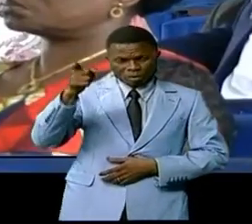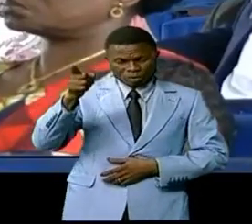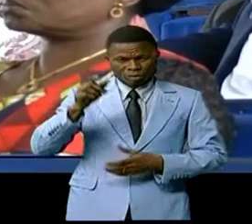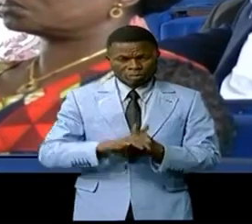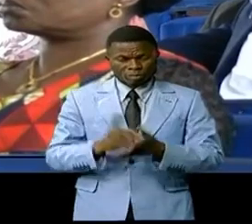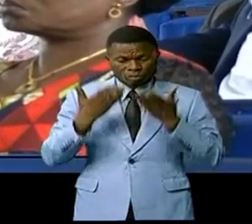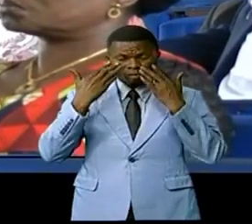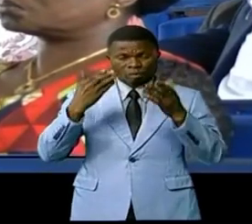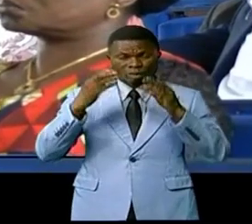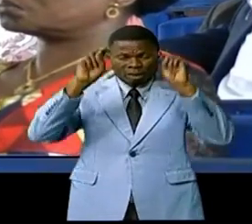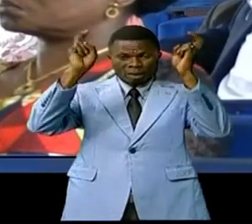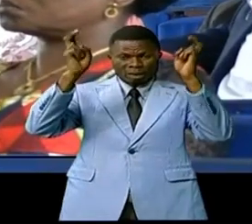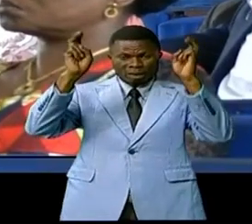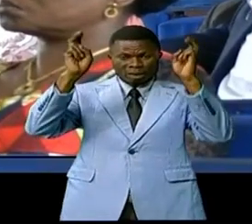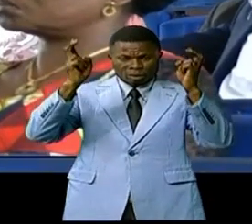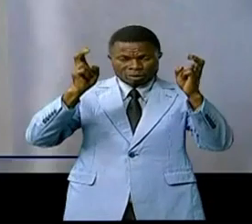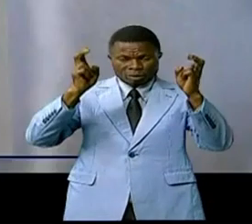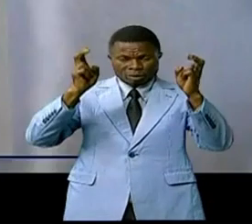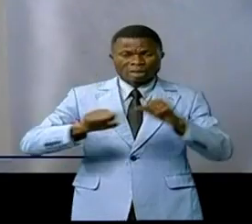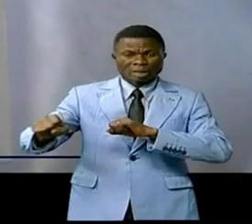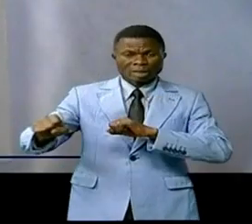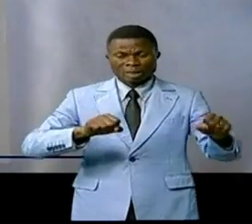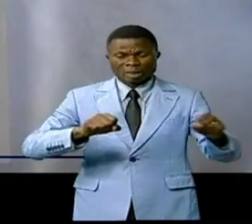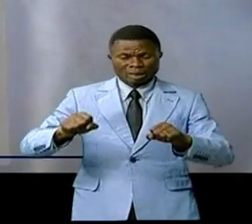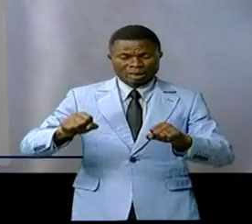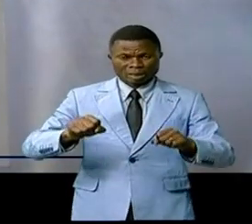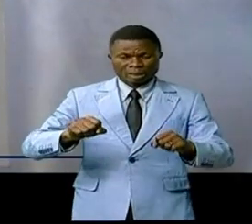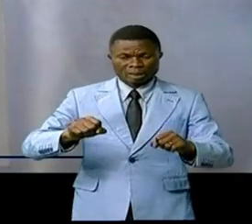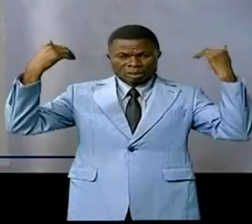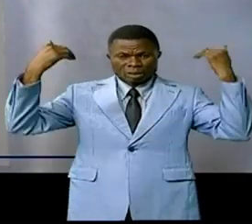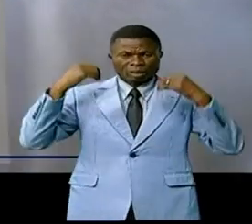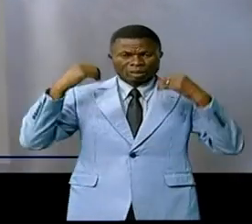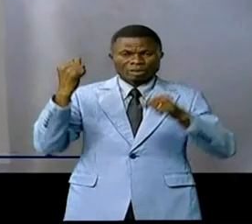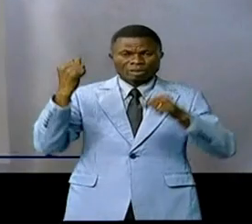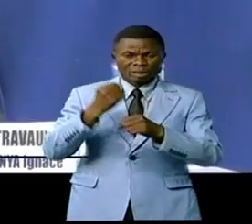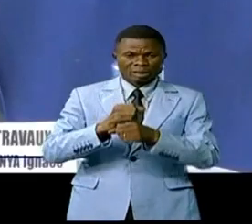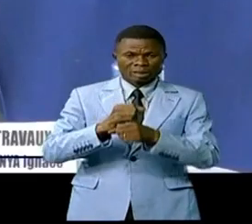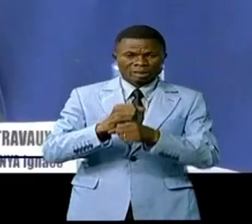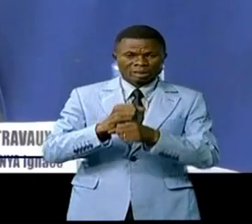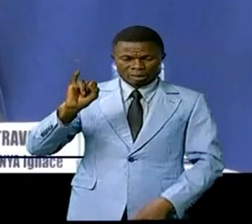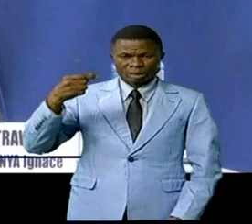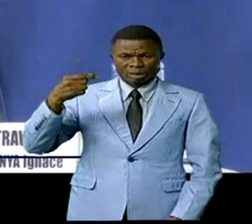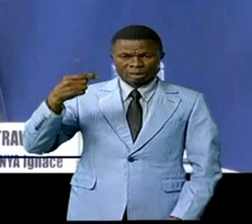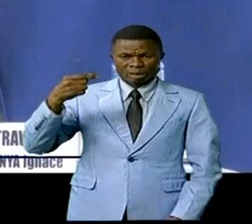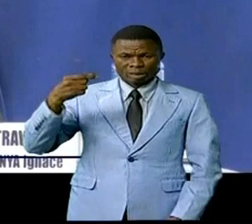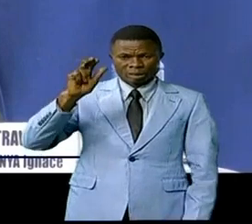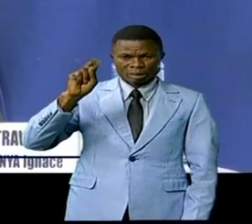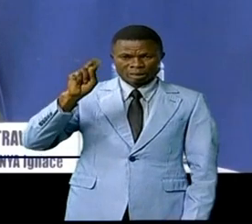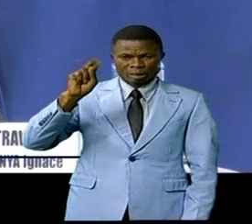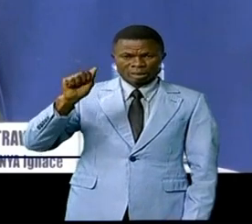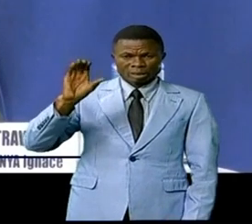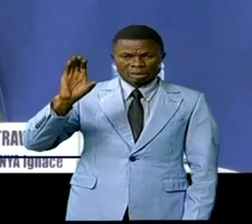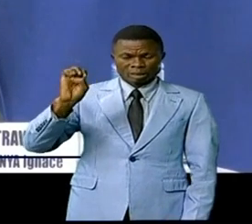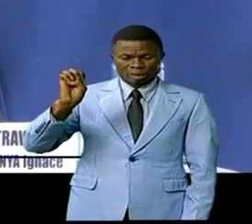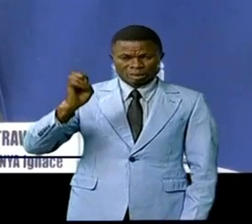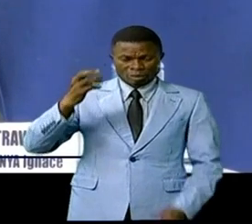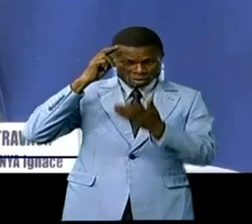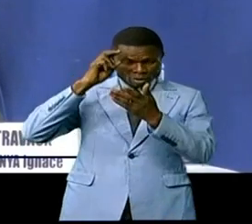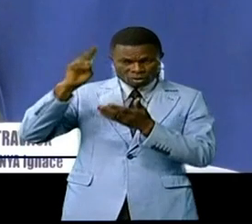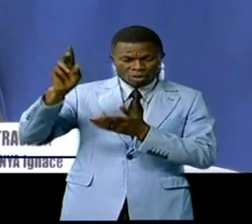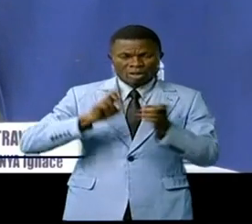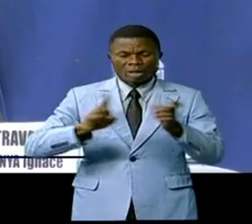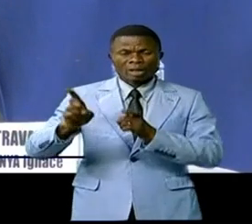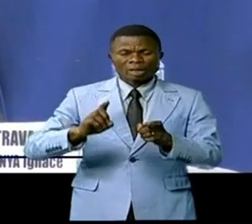l'intitulé de la thèse soutenue par le chef des travaux Ignace Moukagna. Nous sommes à la faculté des sciences